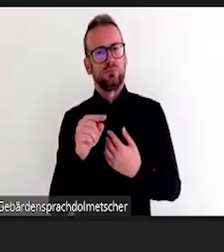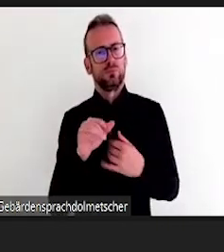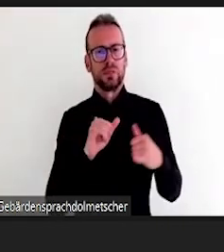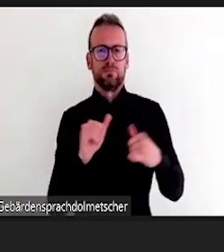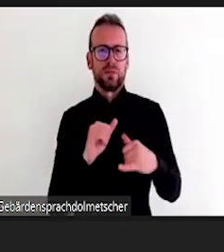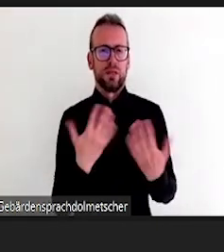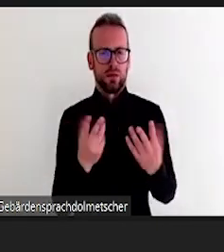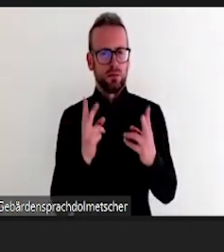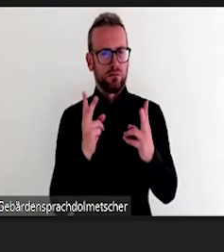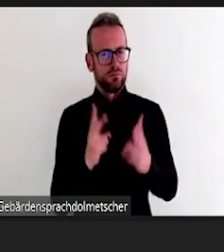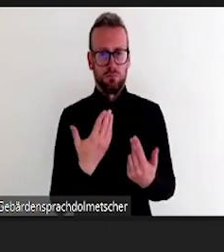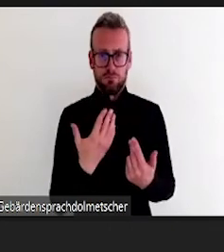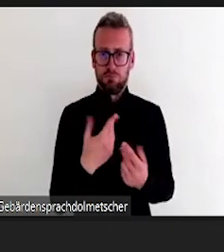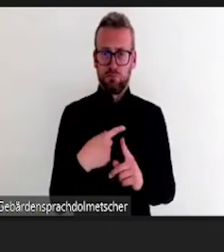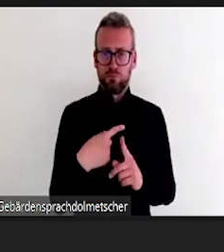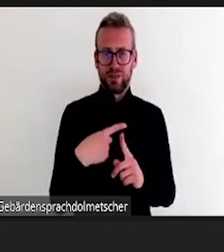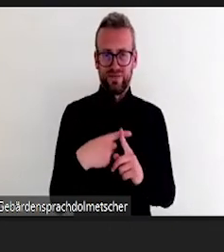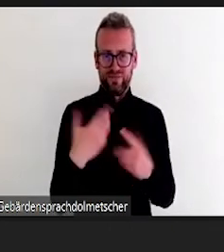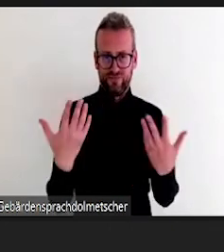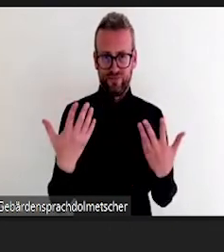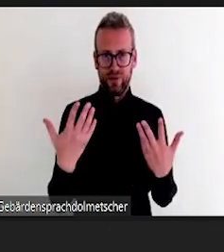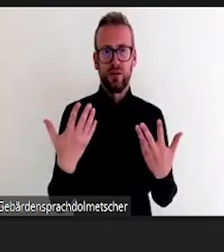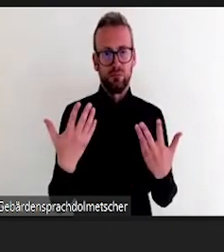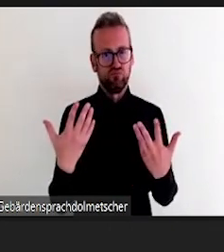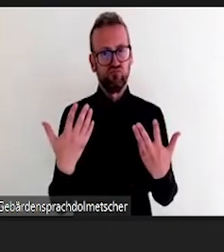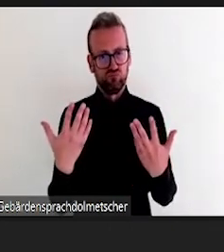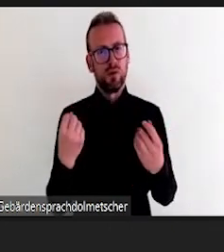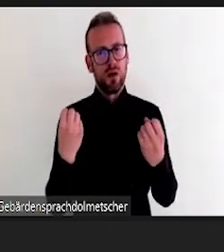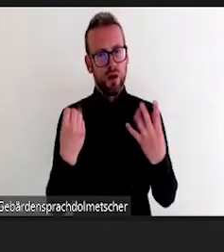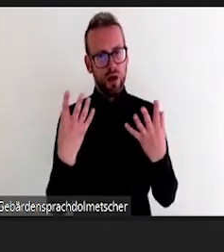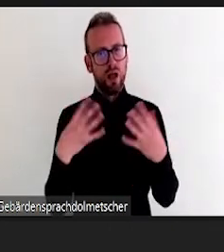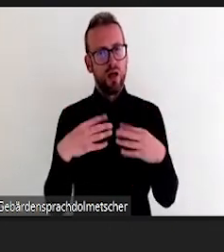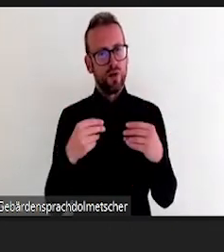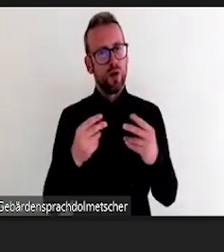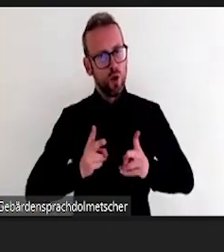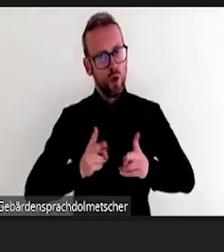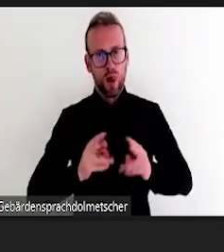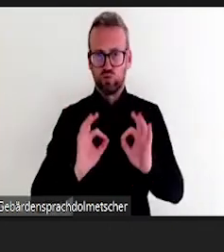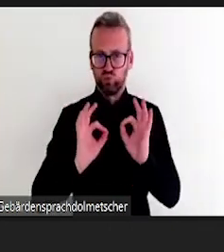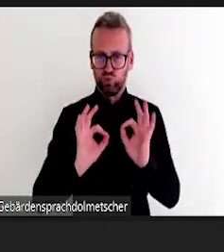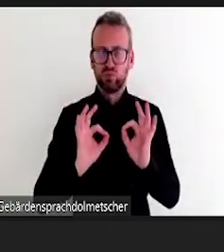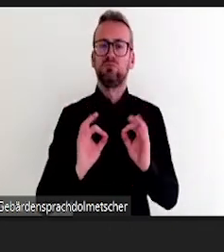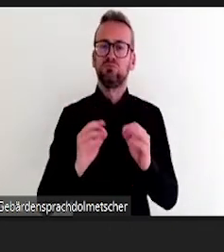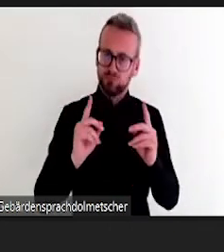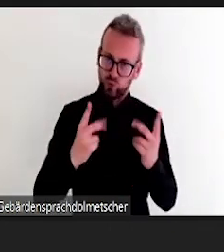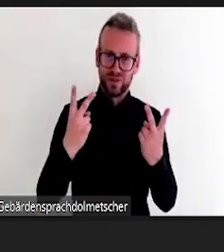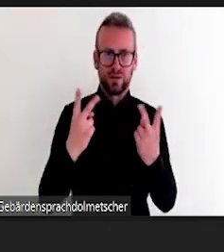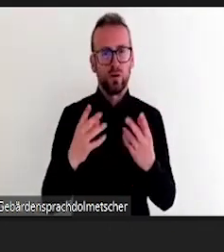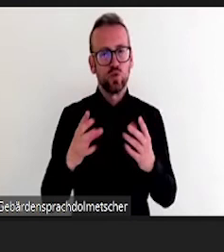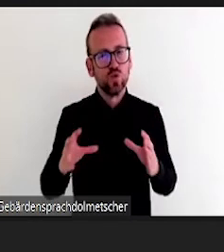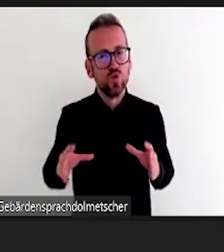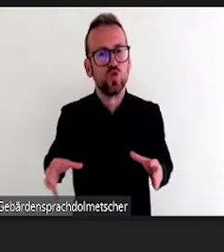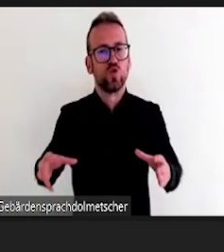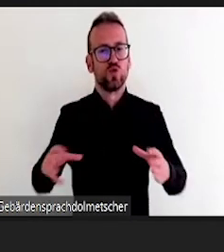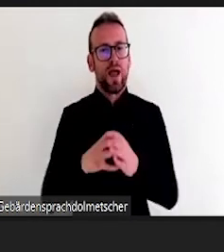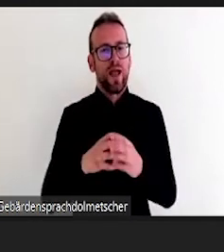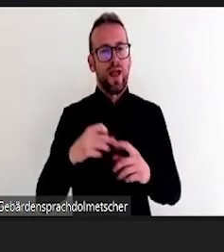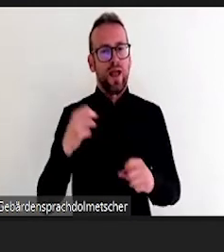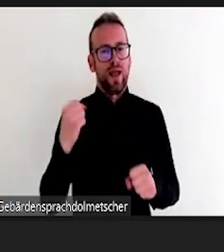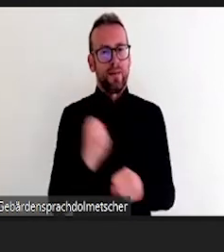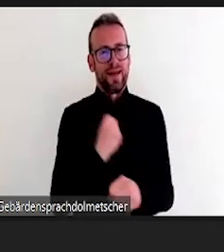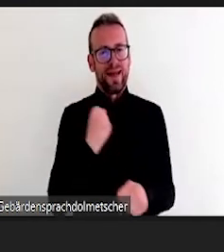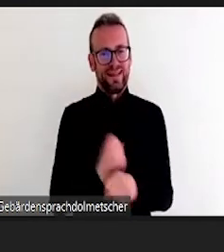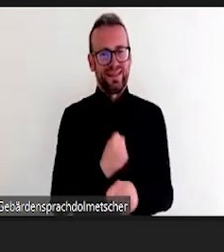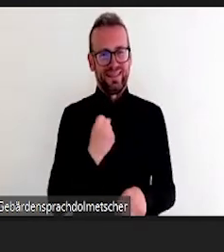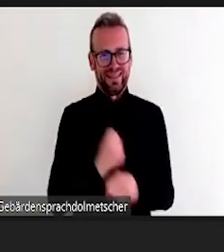sodass vielleicht auch nicht jeder mit dem Tool hantieren muss, sondern man macht das dann eben gemeinsam und einer bedient das Tool, die anderen bieten dann die Bausteine dafür.